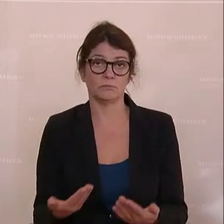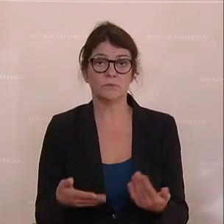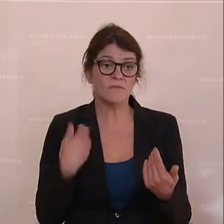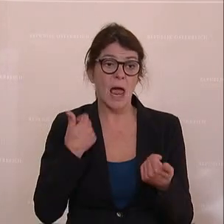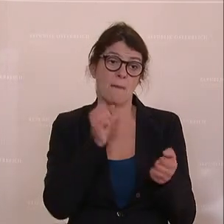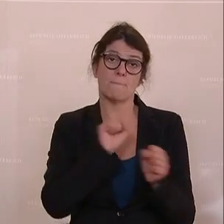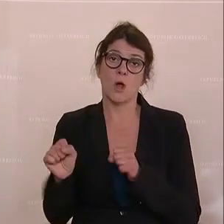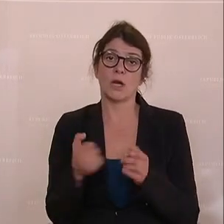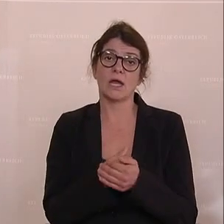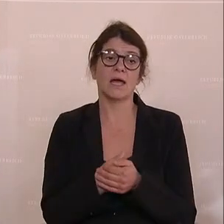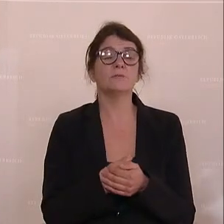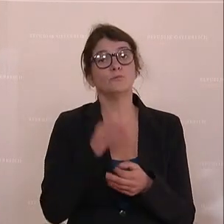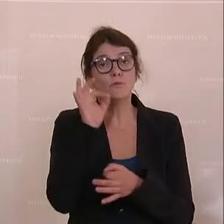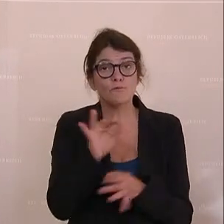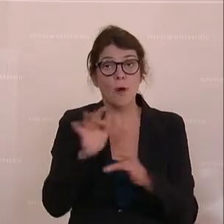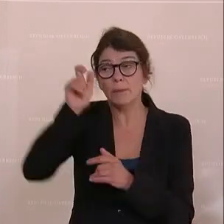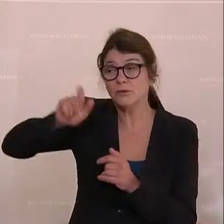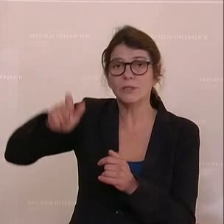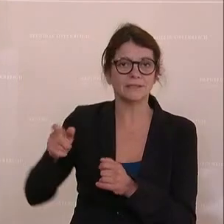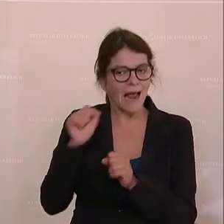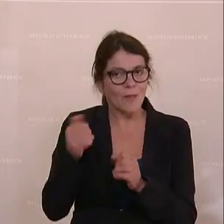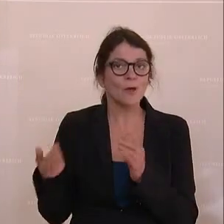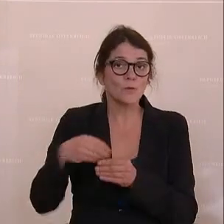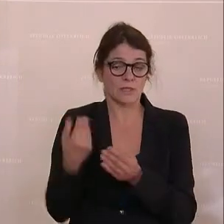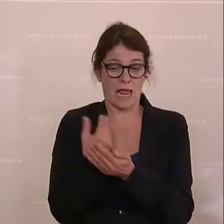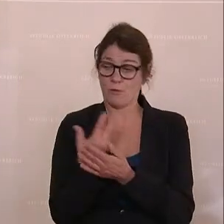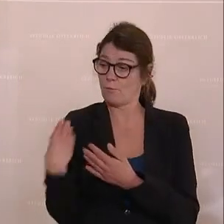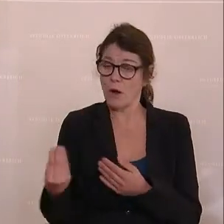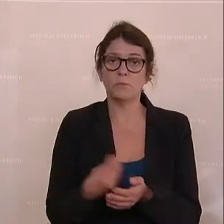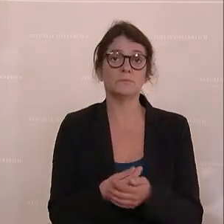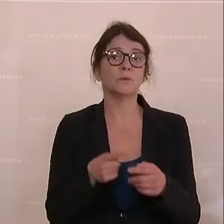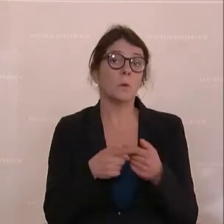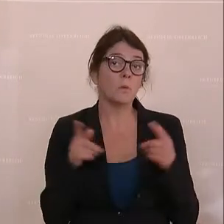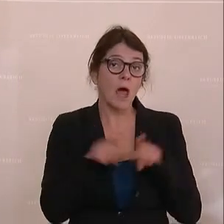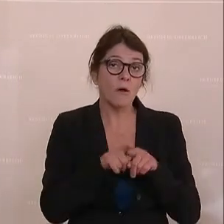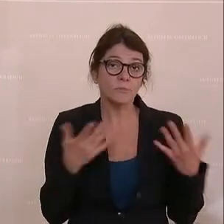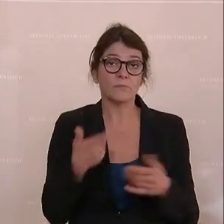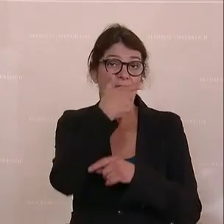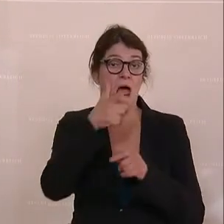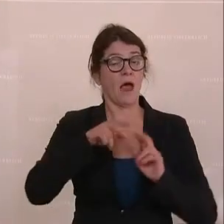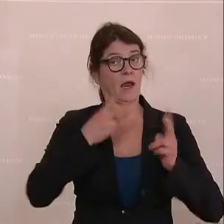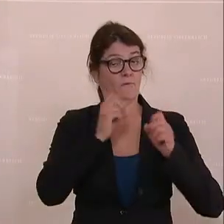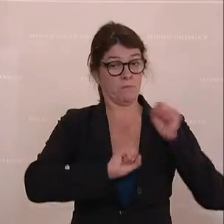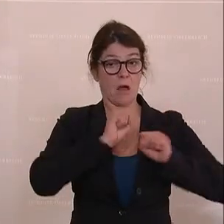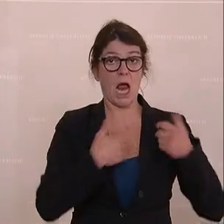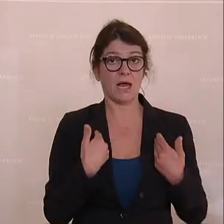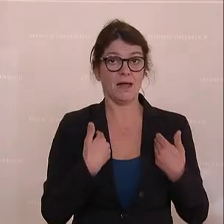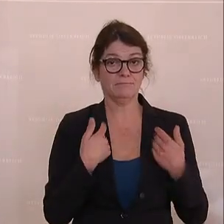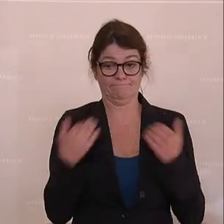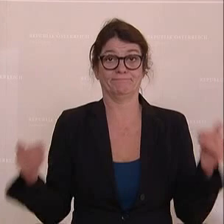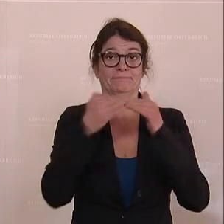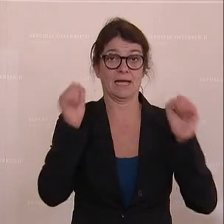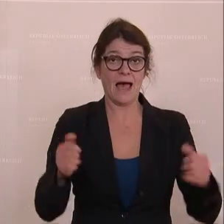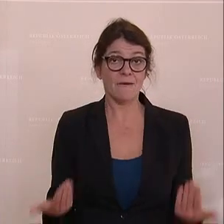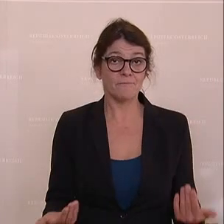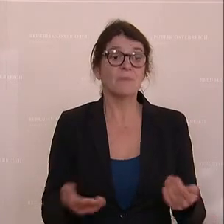Möglichkeit hier, den Pensionisten ein Zusatzeinkommen zu geben und auf der anderen Seite auch den Fachkräftemangel dementsprechend. Ja, aber